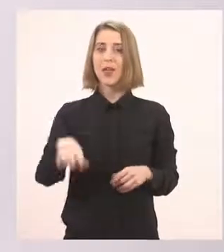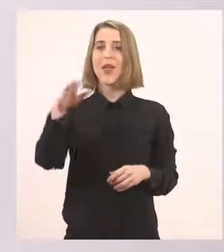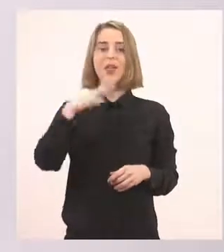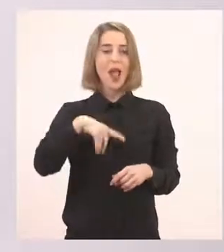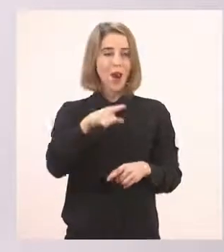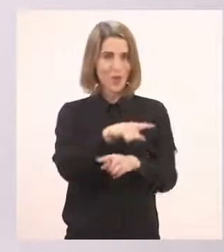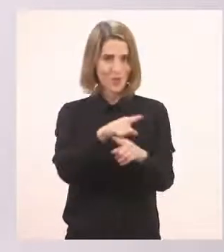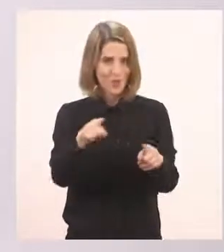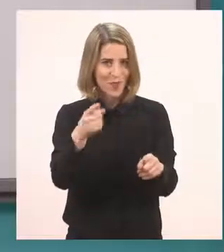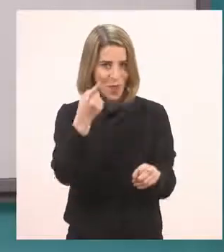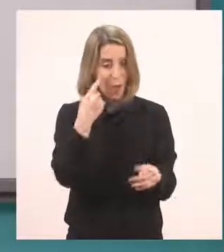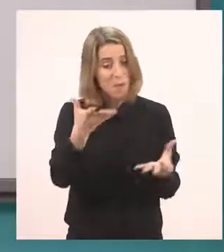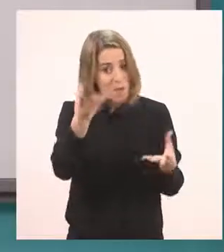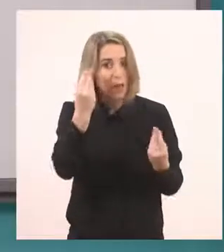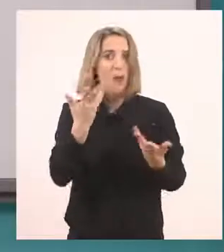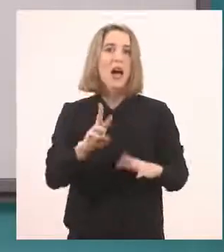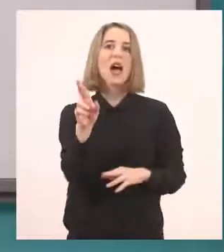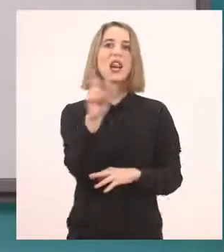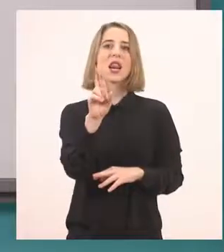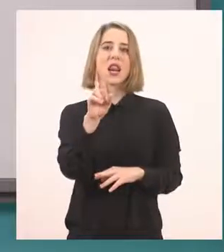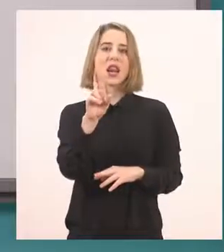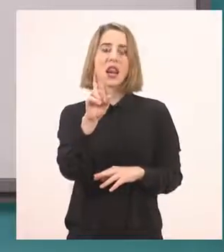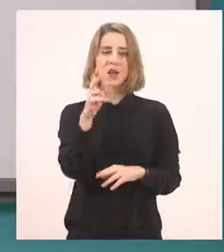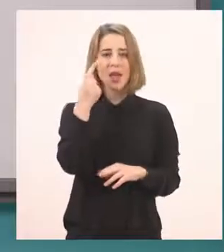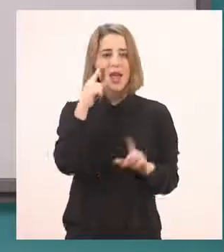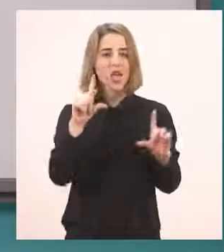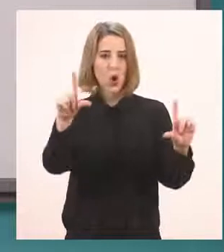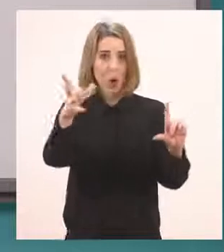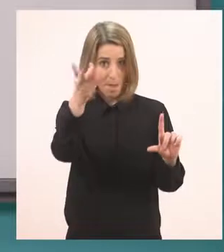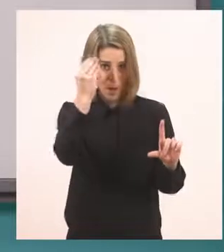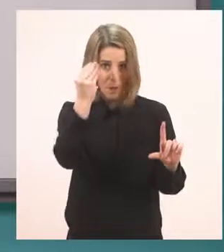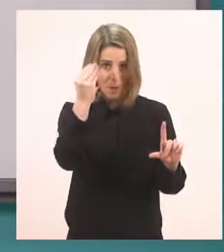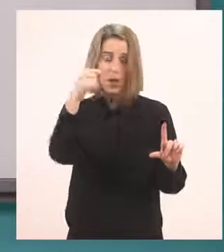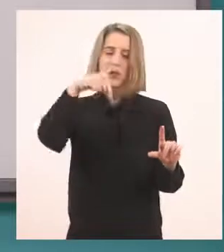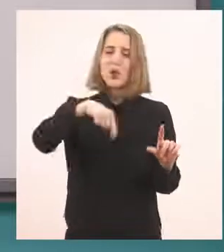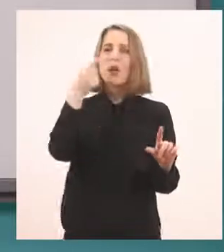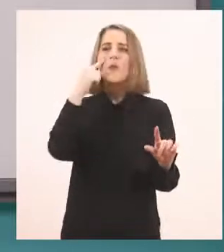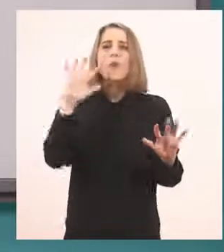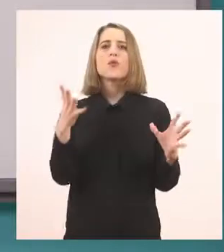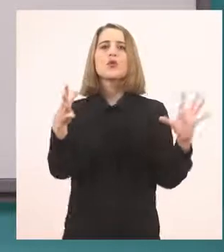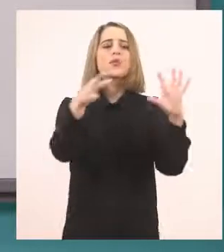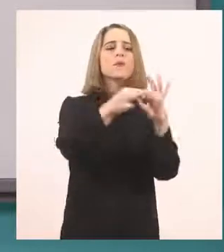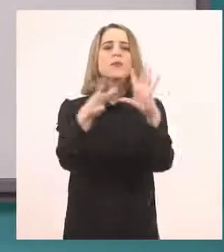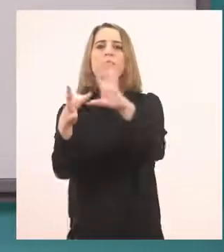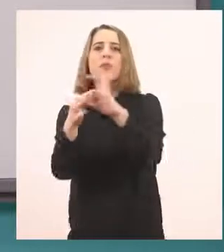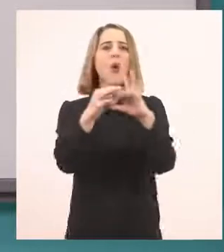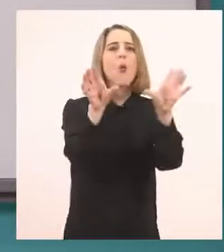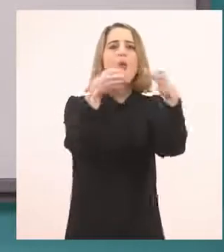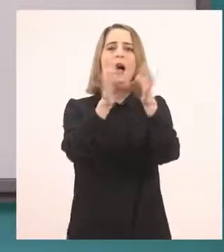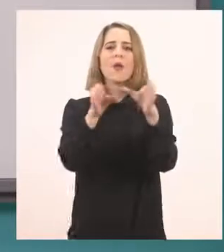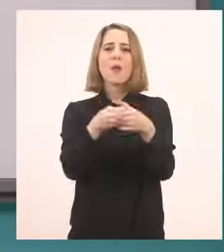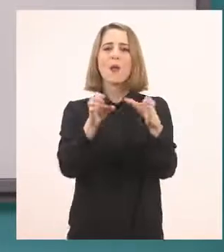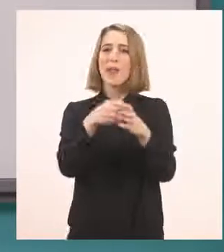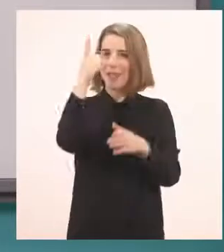δούμε ποιο είναι το ρ, να το δούμε να φτιάξουμε παρεούλες. Με τα γραμματάκια που έχαμε μάθει μέχρι στιγμής που